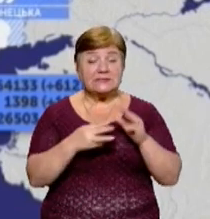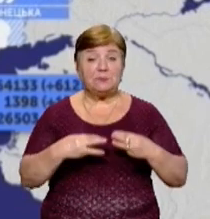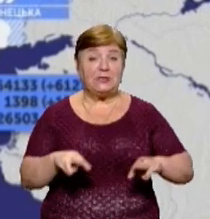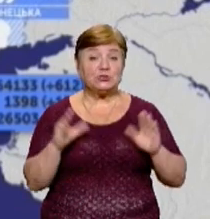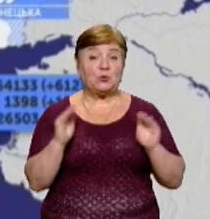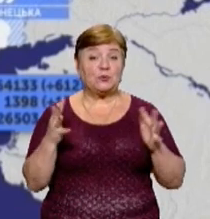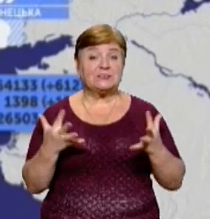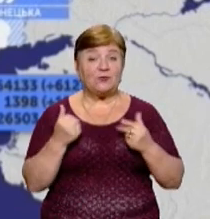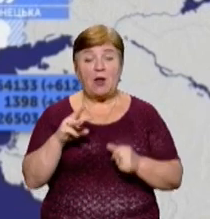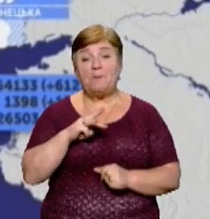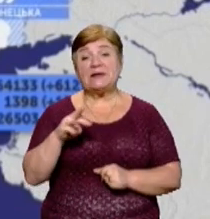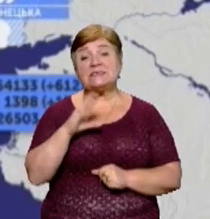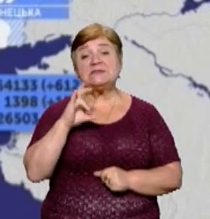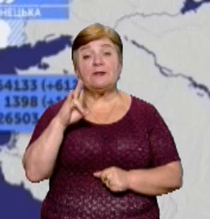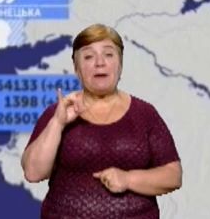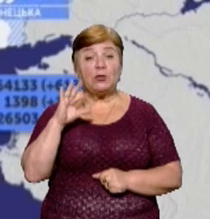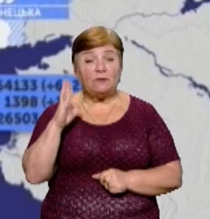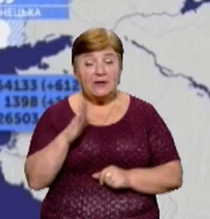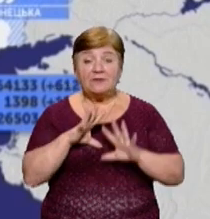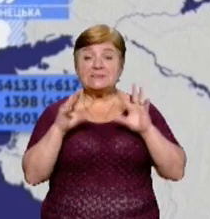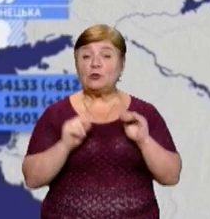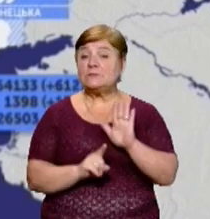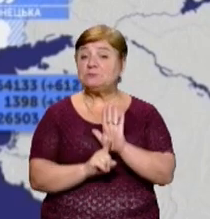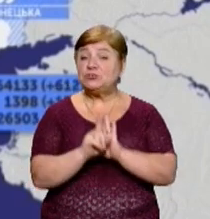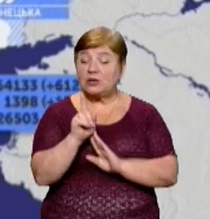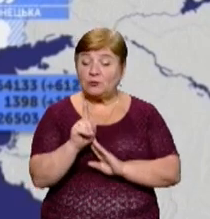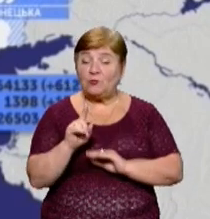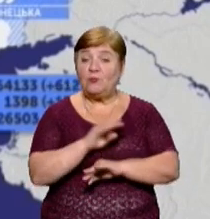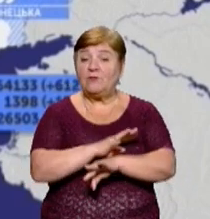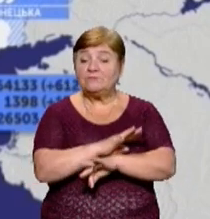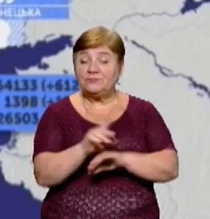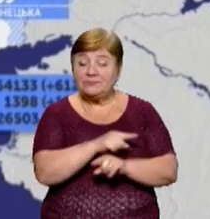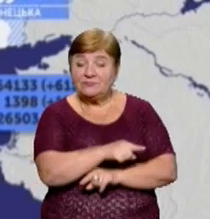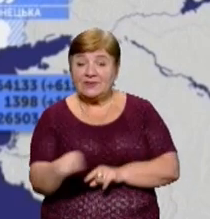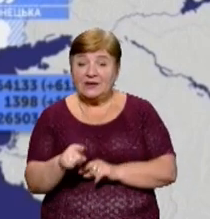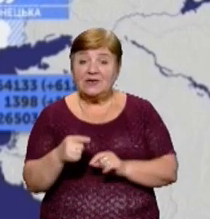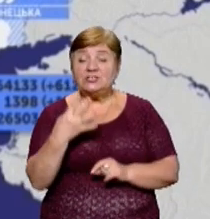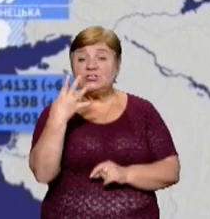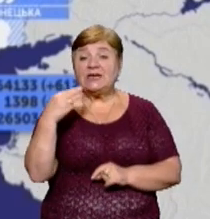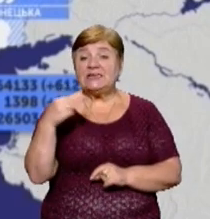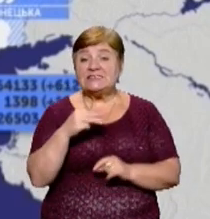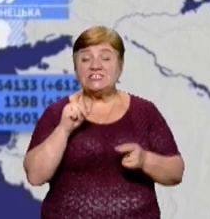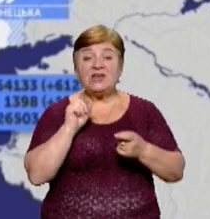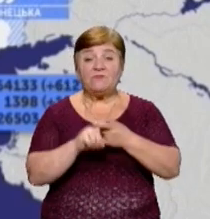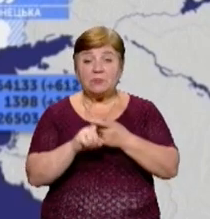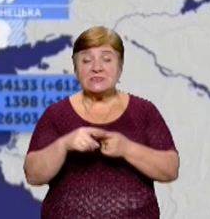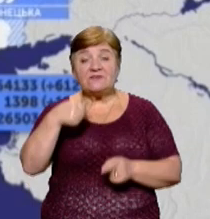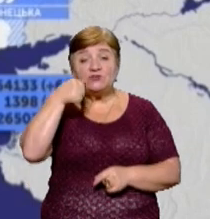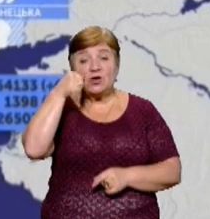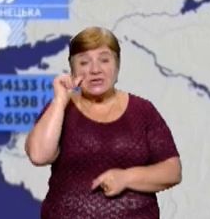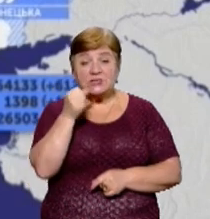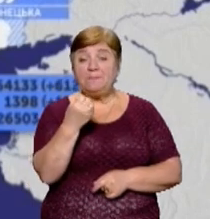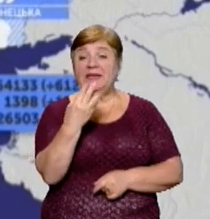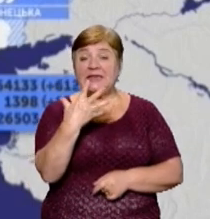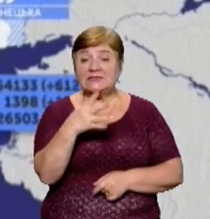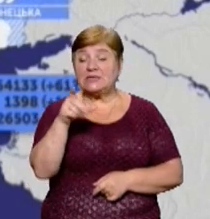міністр охорони здоров'я Максим Степанов. Загалом із початку пандемії понад 54 тисячі інфікованих. За вчорашній день 15